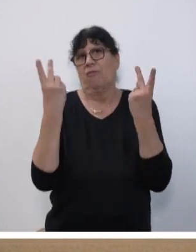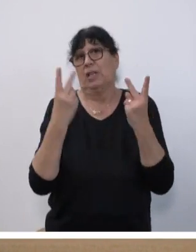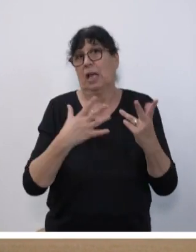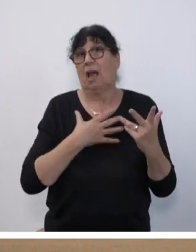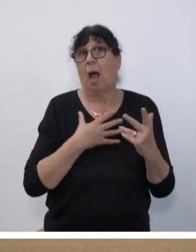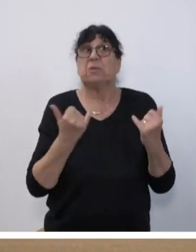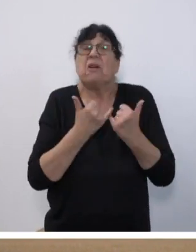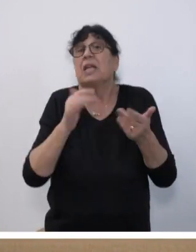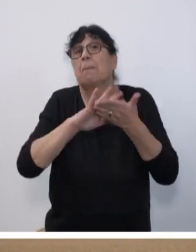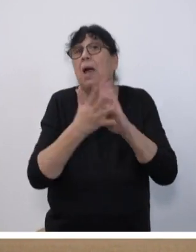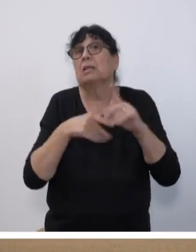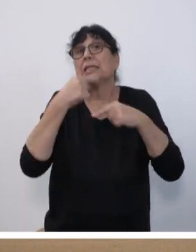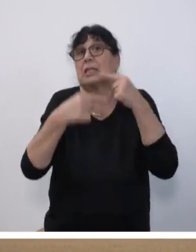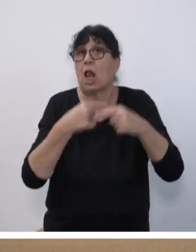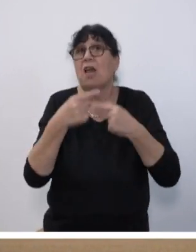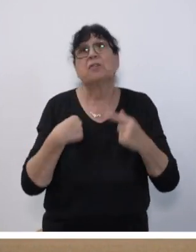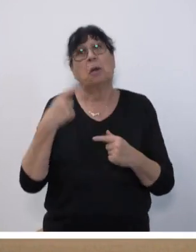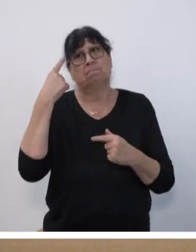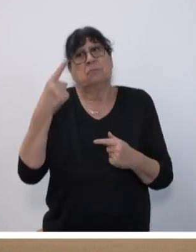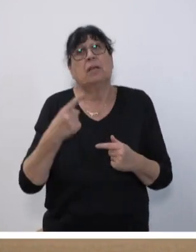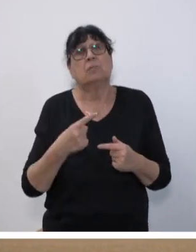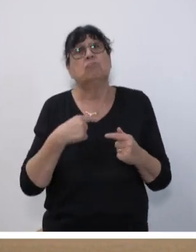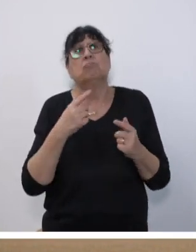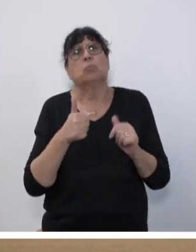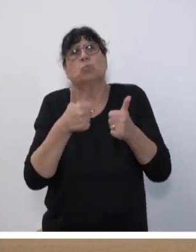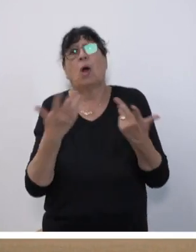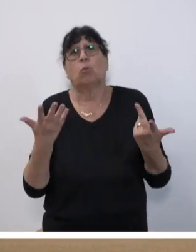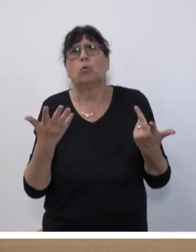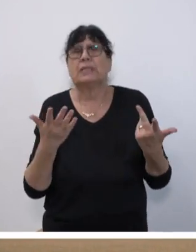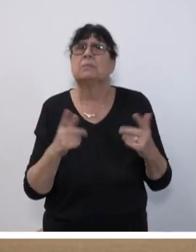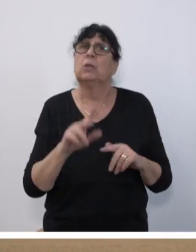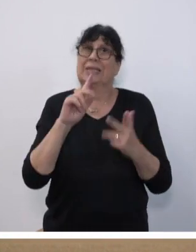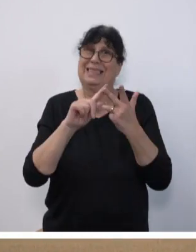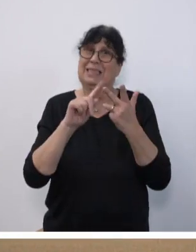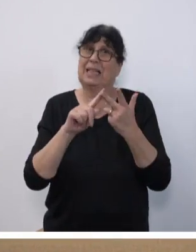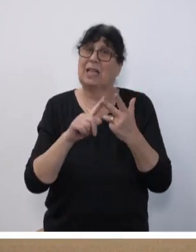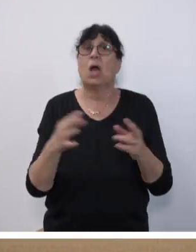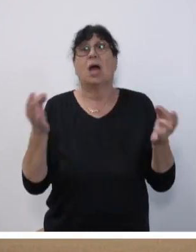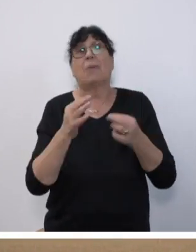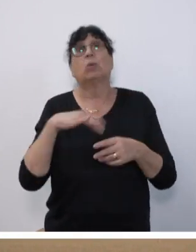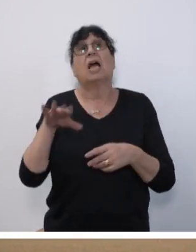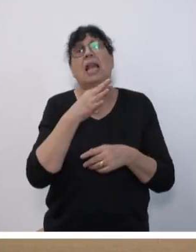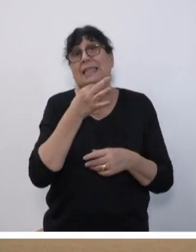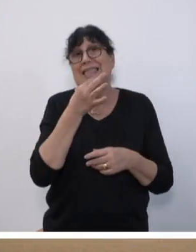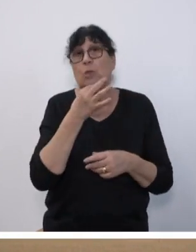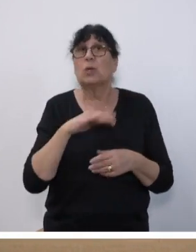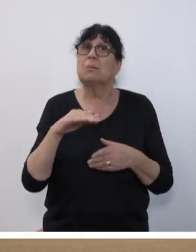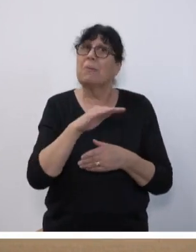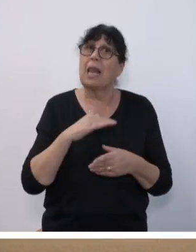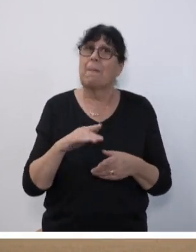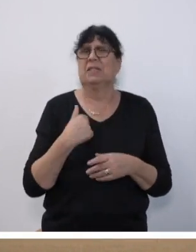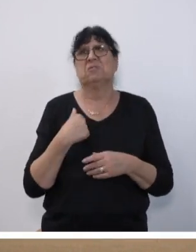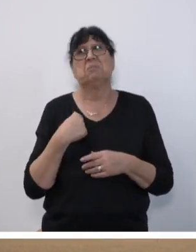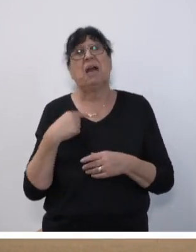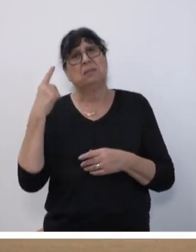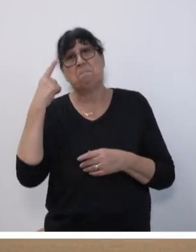klappt. Ich glaube, wir sind da gut ausgestattet. Und das Dritte ist die Frage, brauchen wir ein Landesjugendparlament? Wir brauchen es meiner Meinung nach nicht,